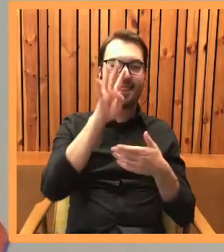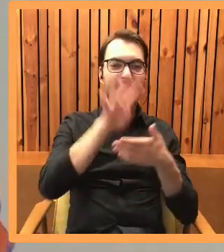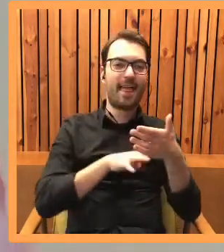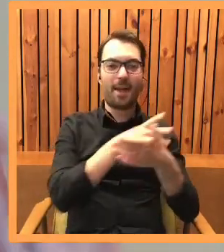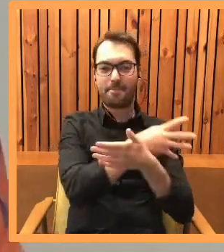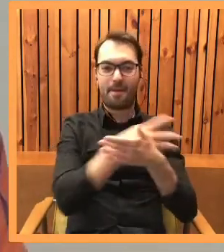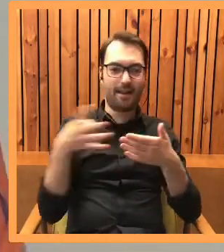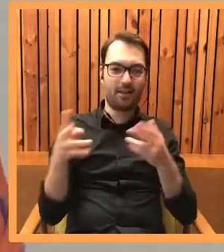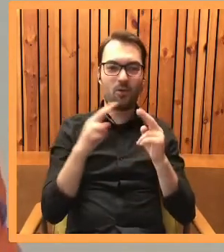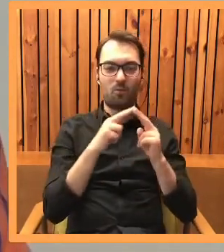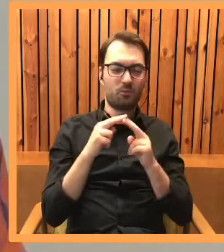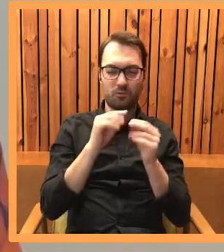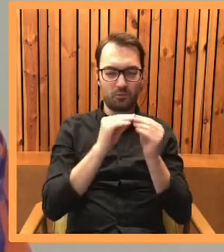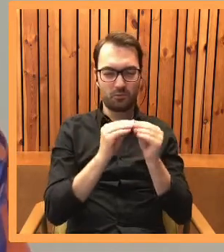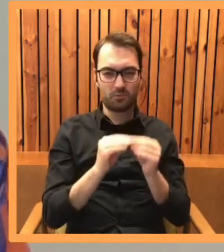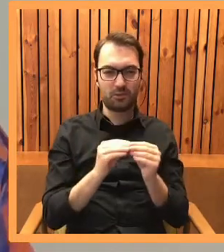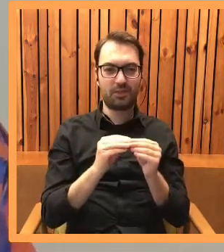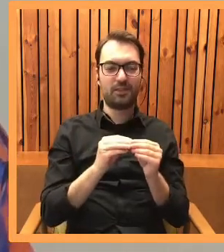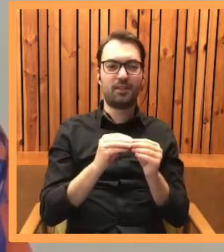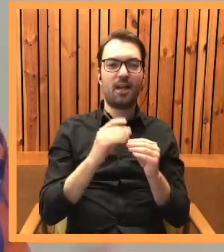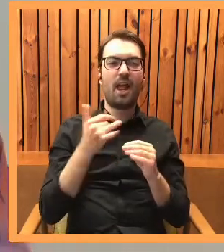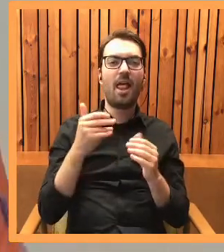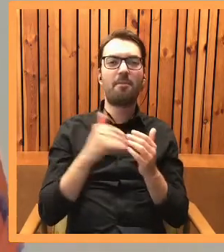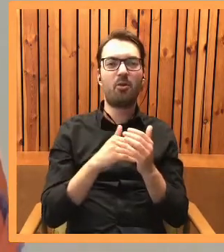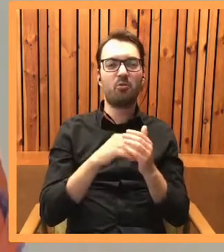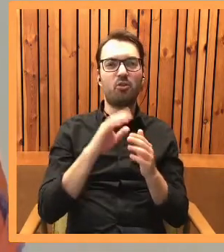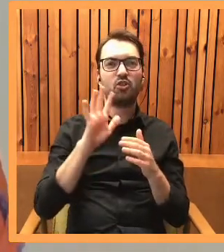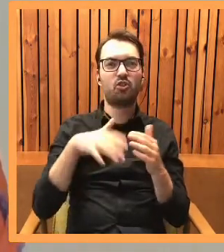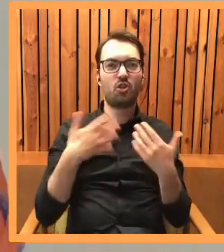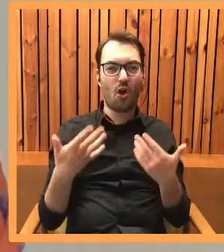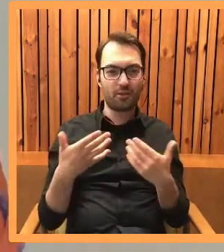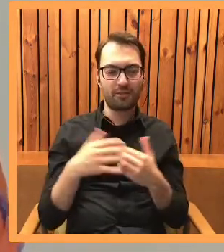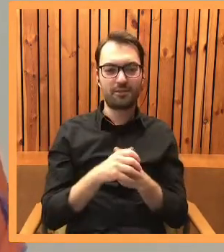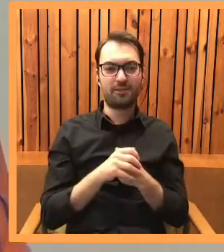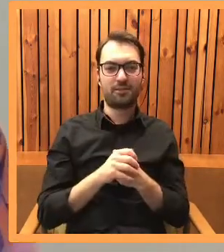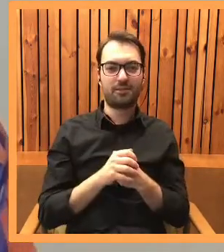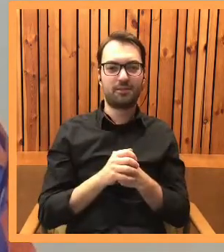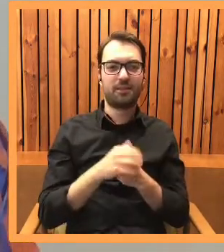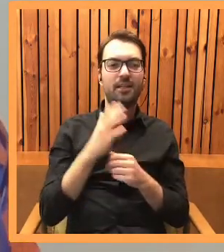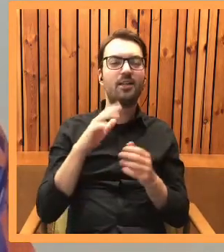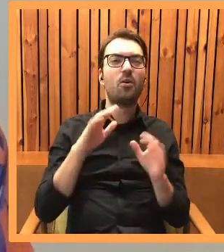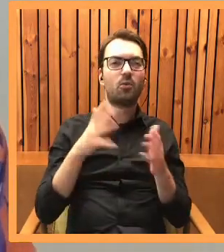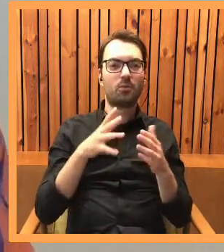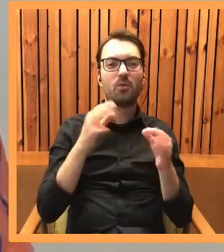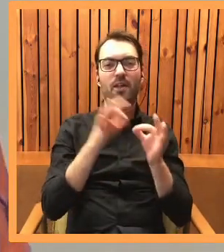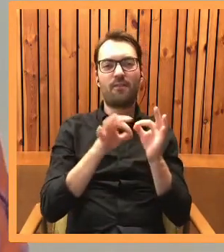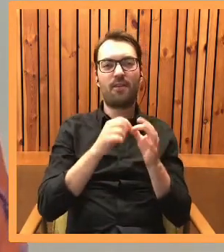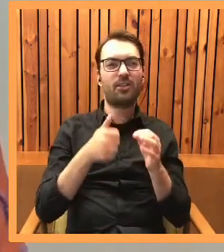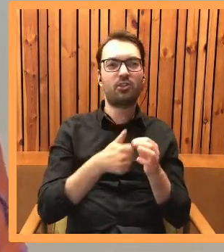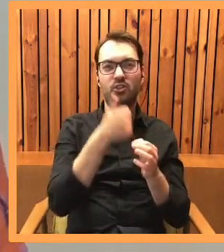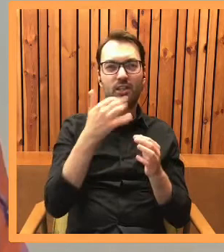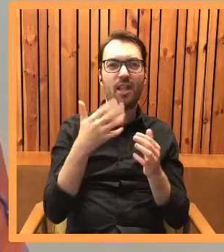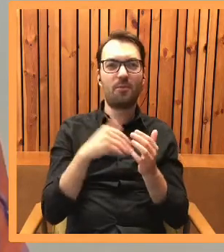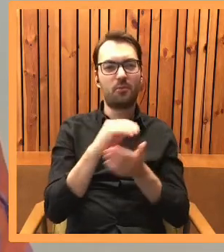sobie ustalam ile mniej więcej chciałabym mieć stron powieści, więc ile dziennie muszę napisać.